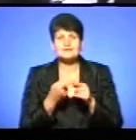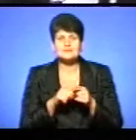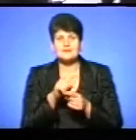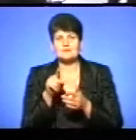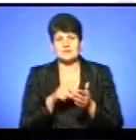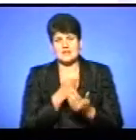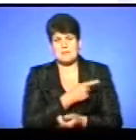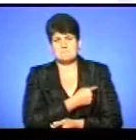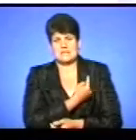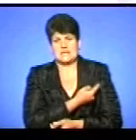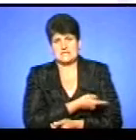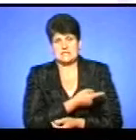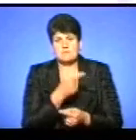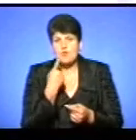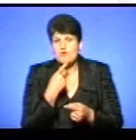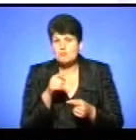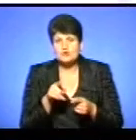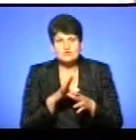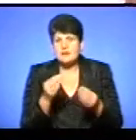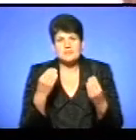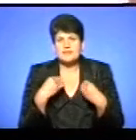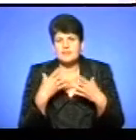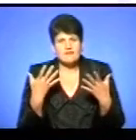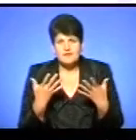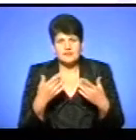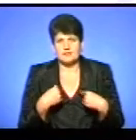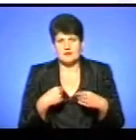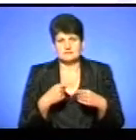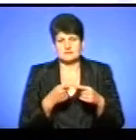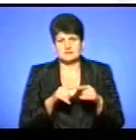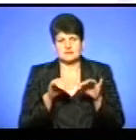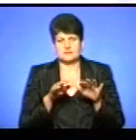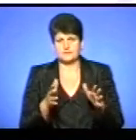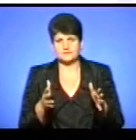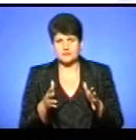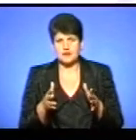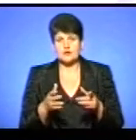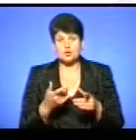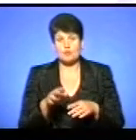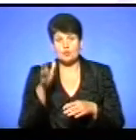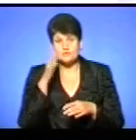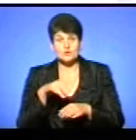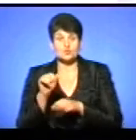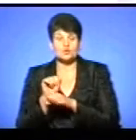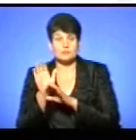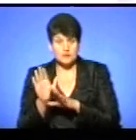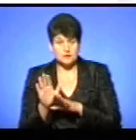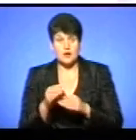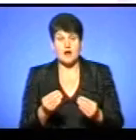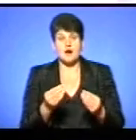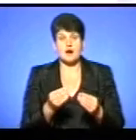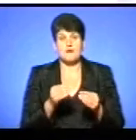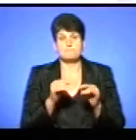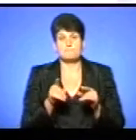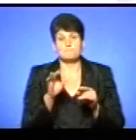медицини. Ми говоримо про те, що нам не передавали невластиві нам функції. Якщо по освіті ще можна зупинитися, то, наприклад, функція передачі на